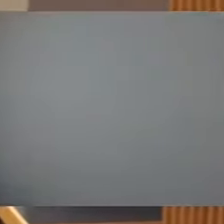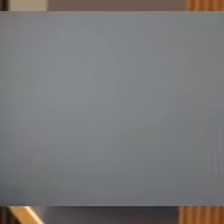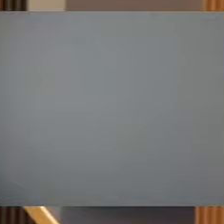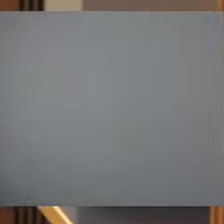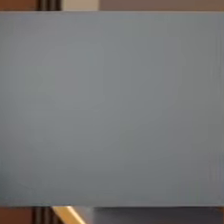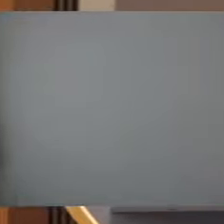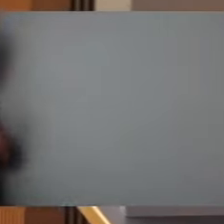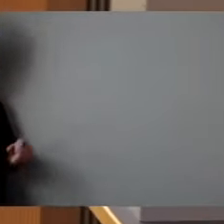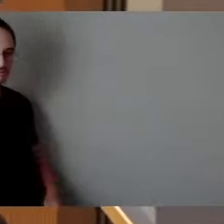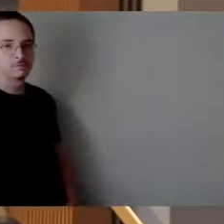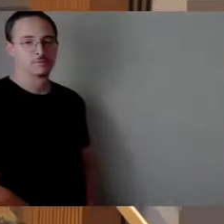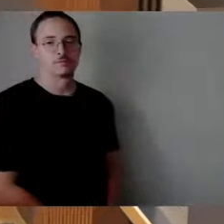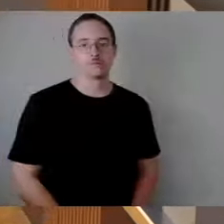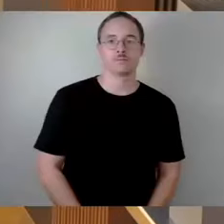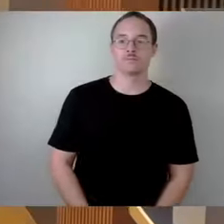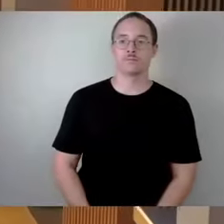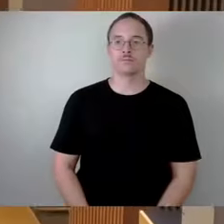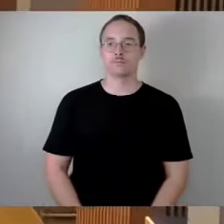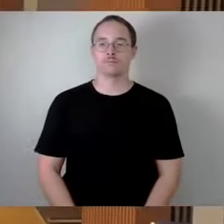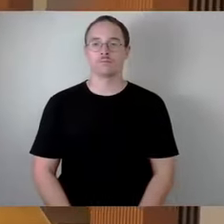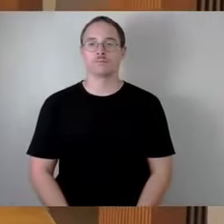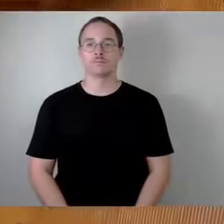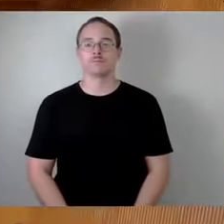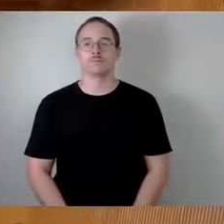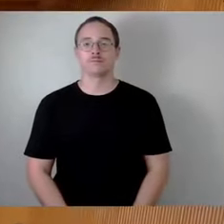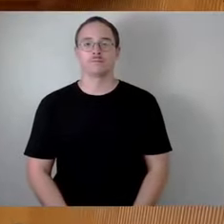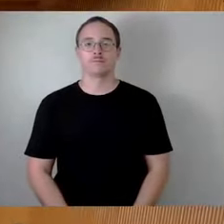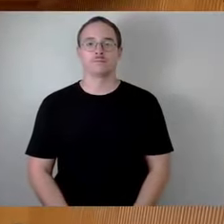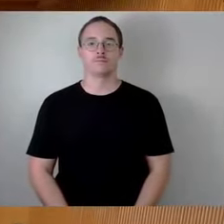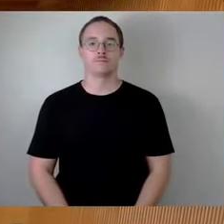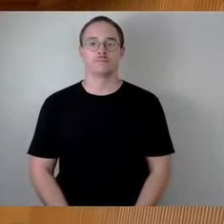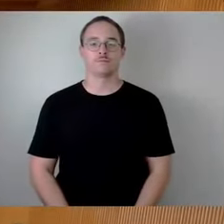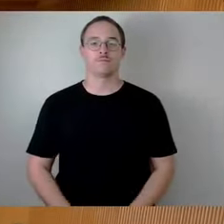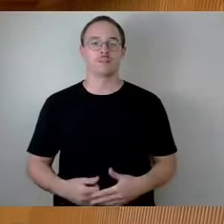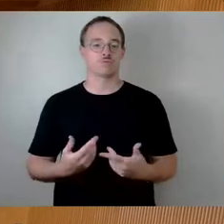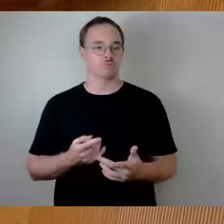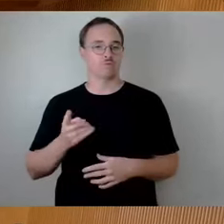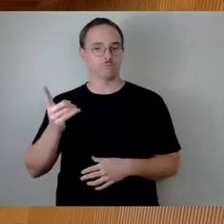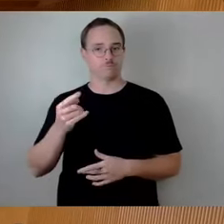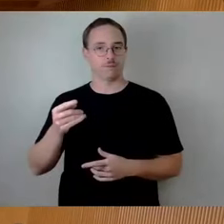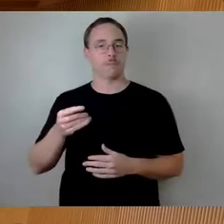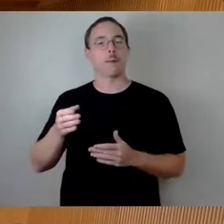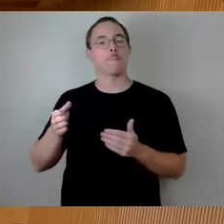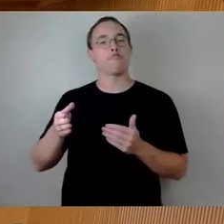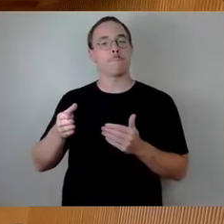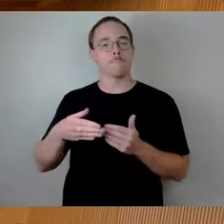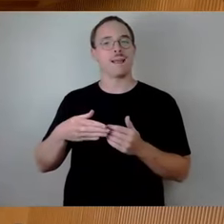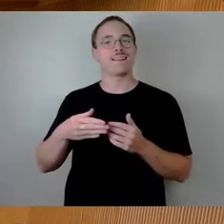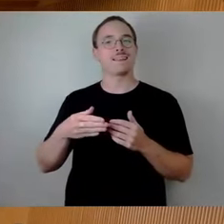So, es besteht der Wunsch, vom angesprochenen Beigeordneten noch sich äußern zu dürfen. Bitte schön.